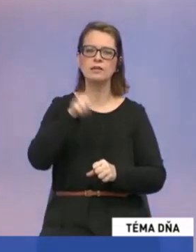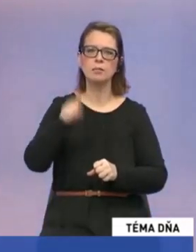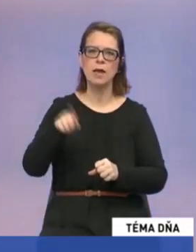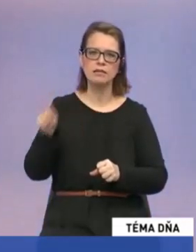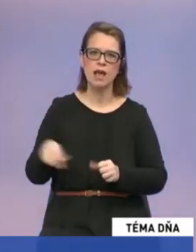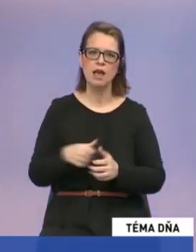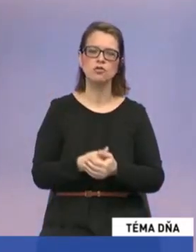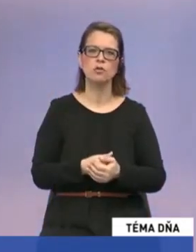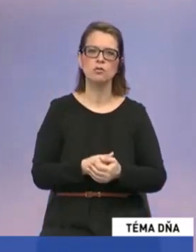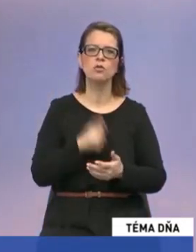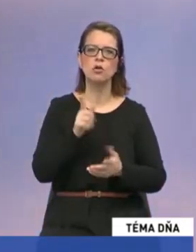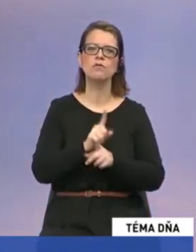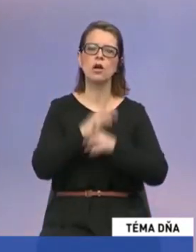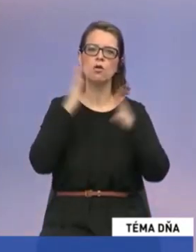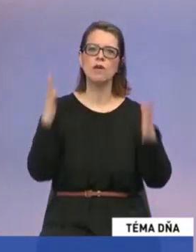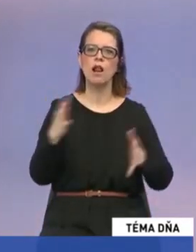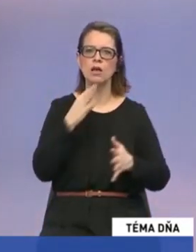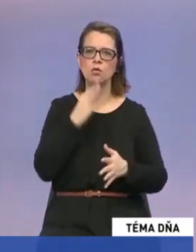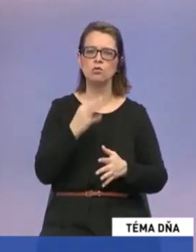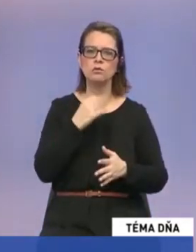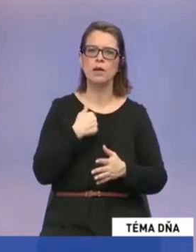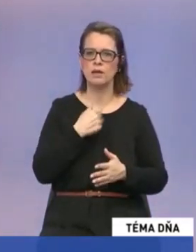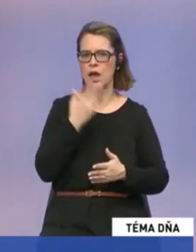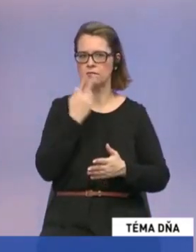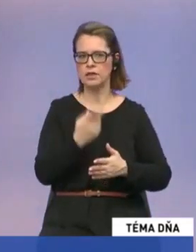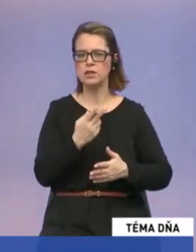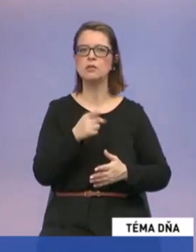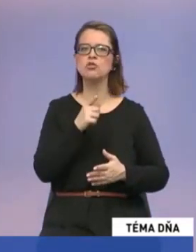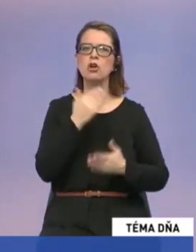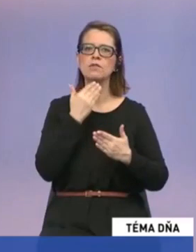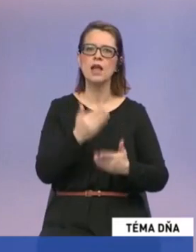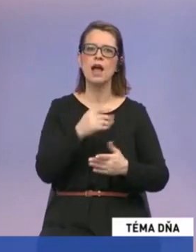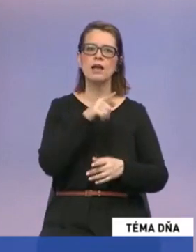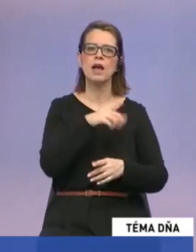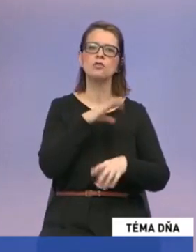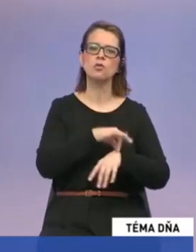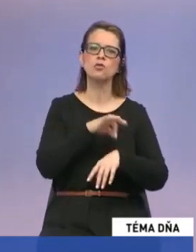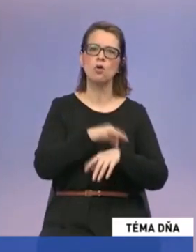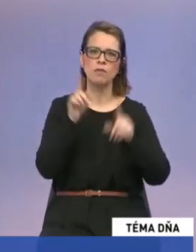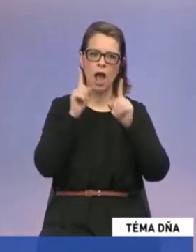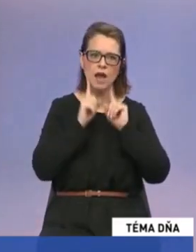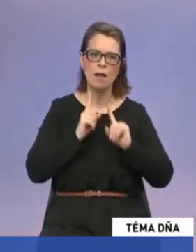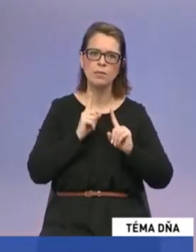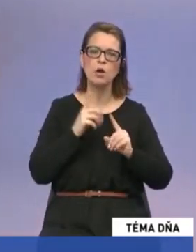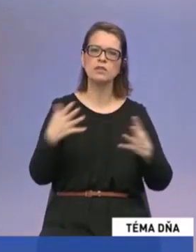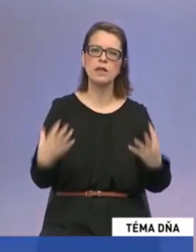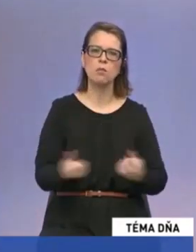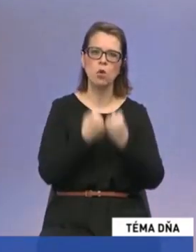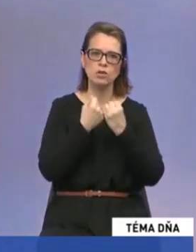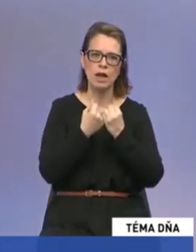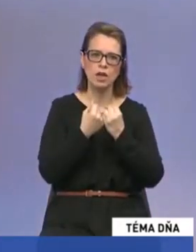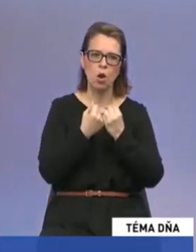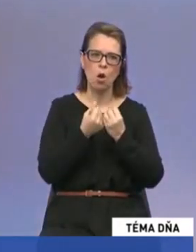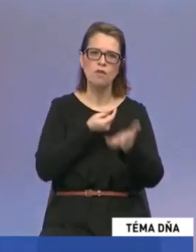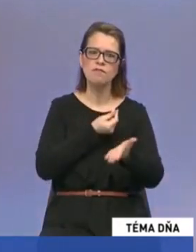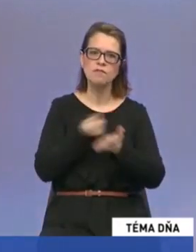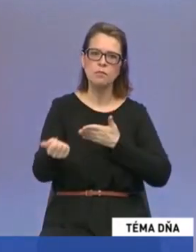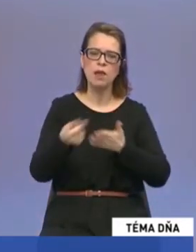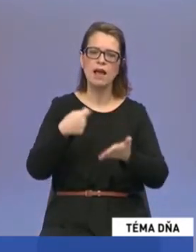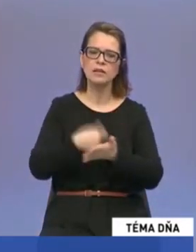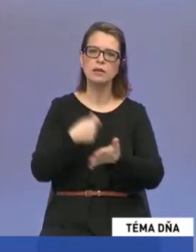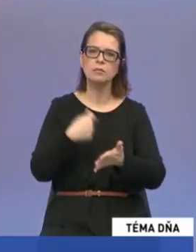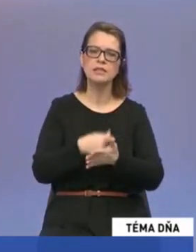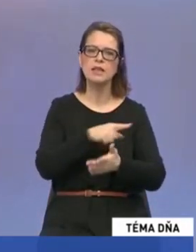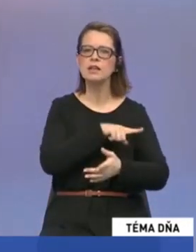Ako obrovský tiež úspech pokladám to, že vlastne vďaka doktorovi Harabinovi sa podarilo vyplatiť mzdy